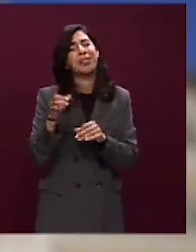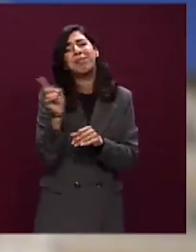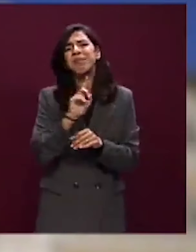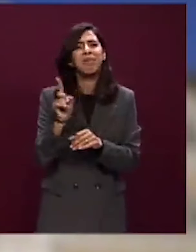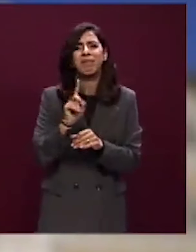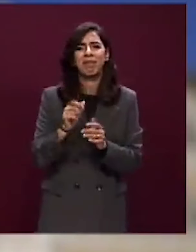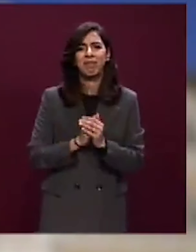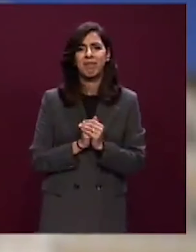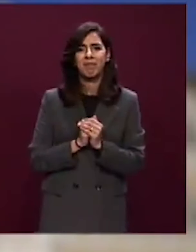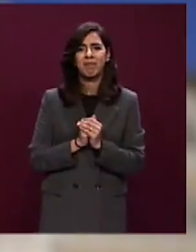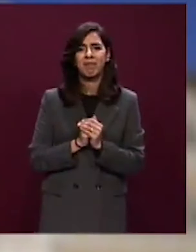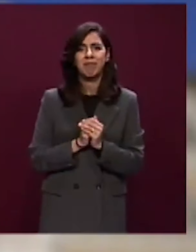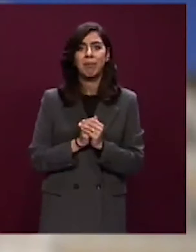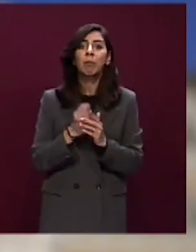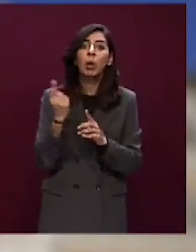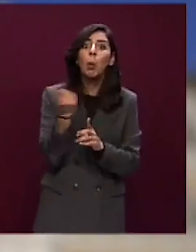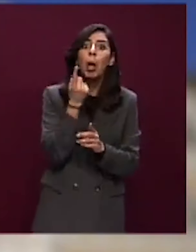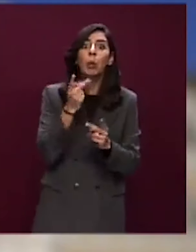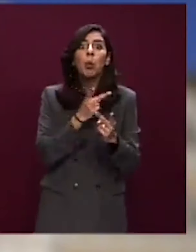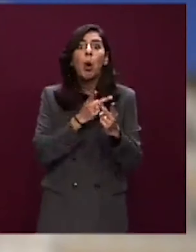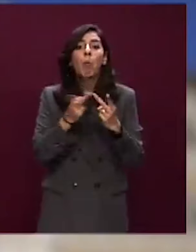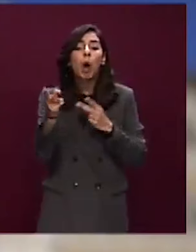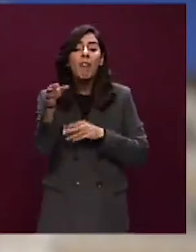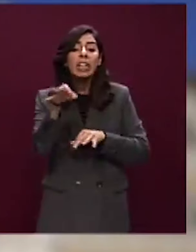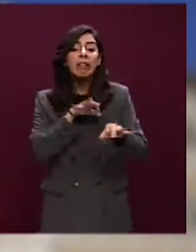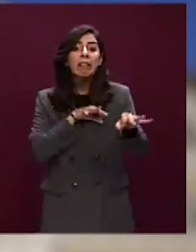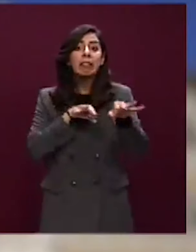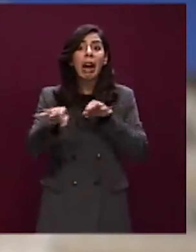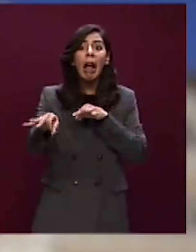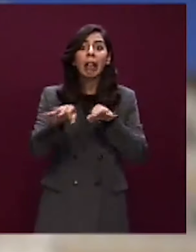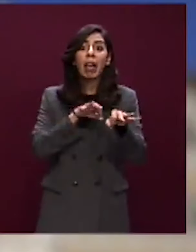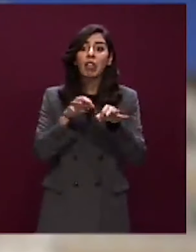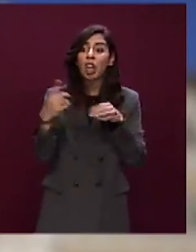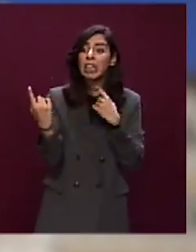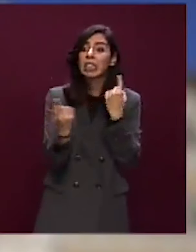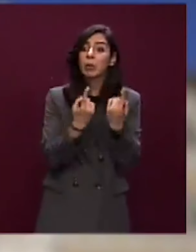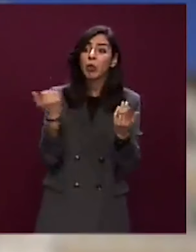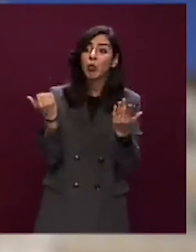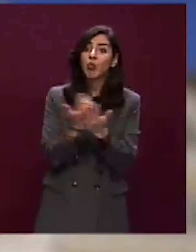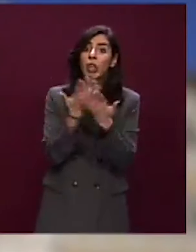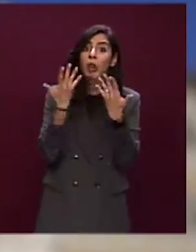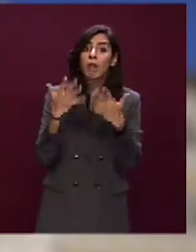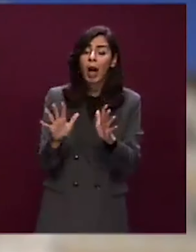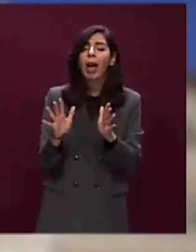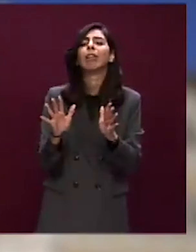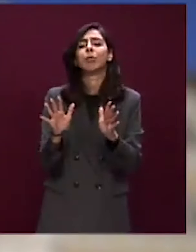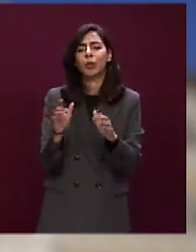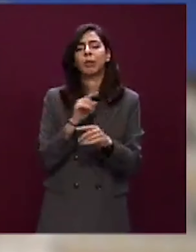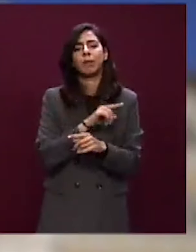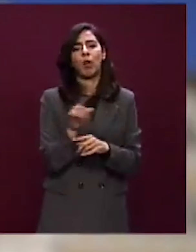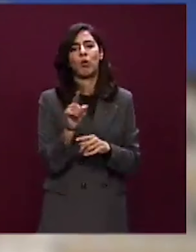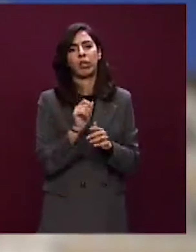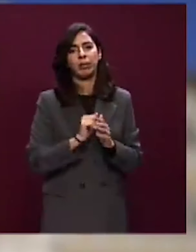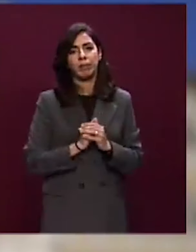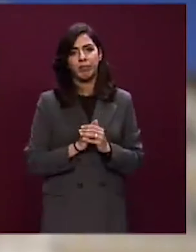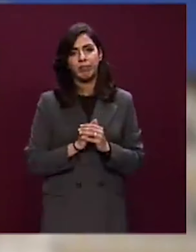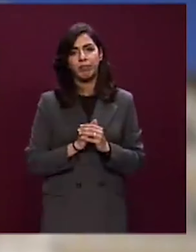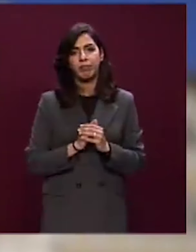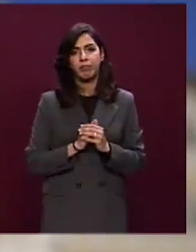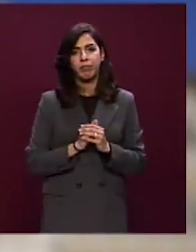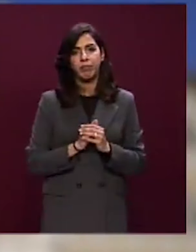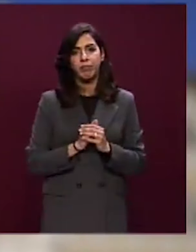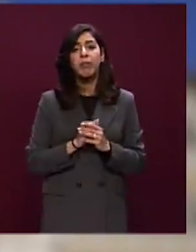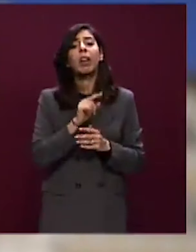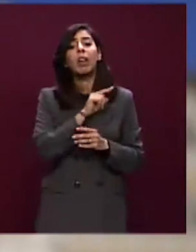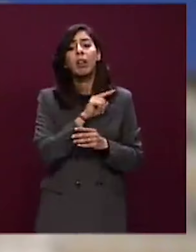che sta provando a strumentalizzare quello che è accaduto, siete esattamente voi. E l